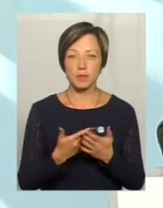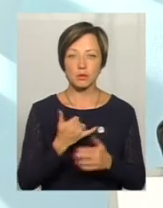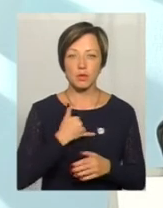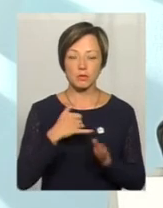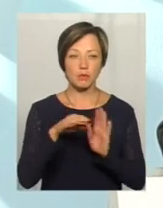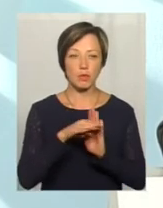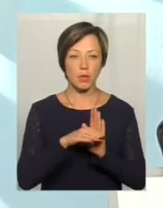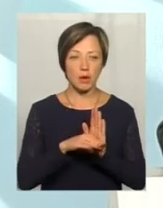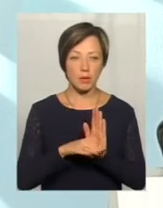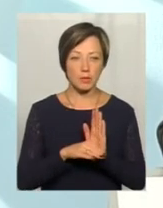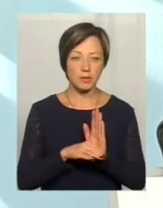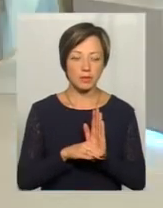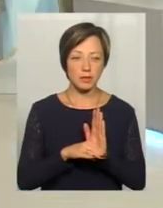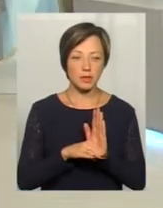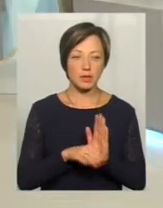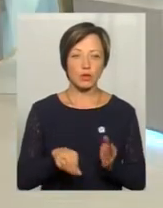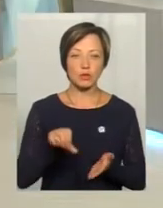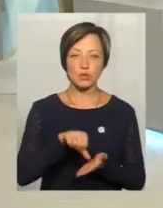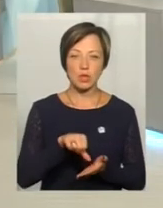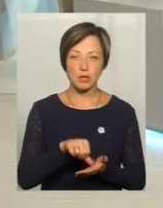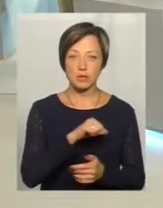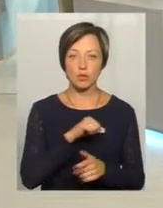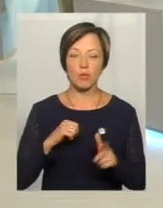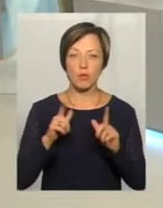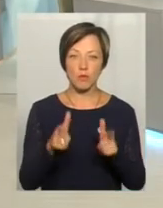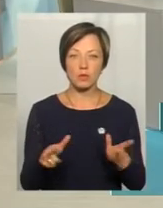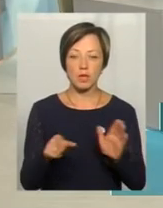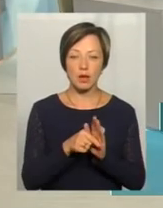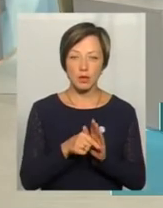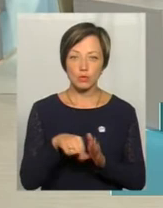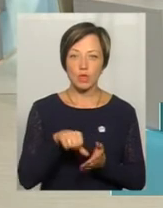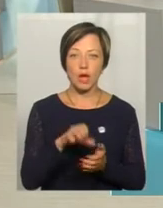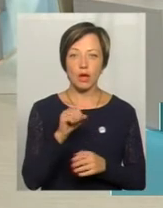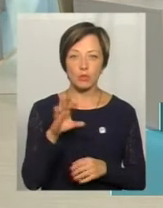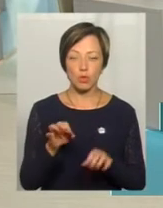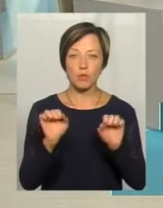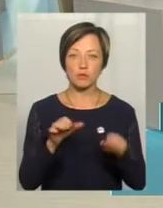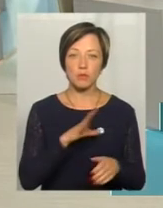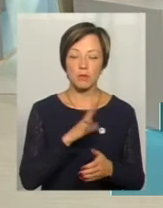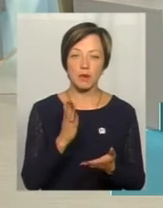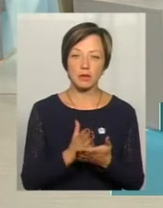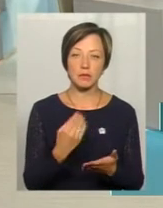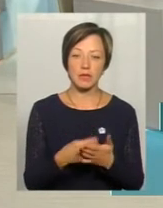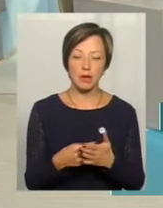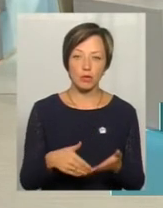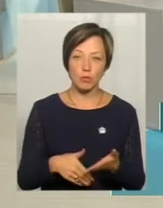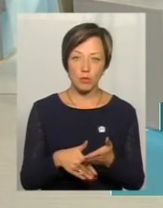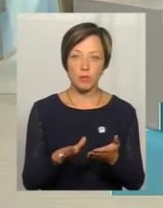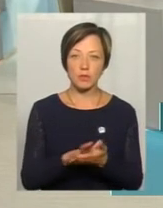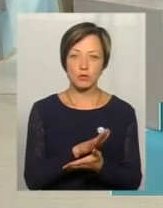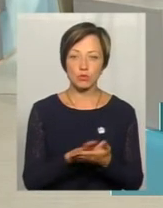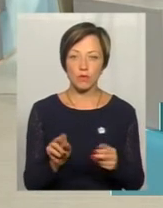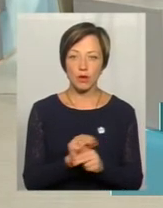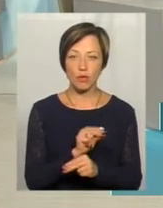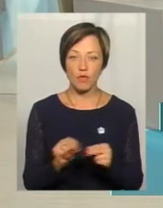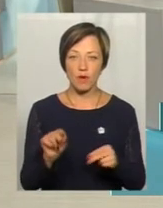програмі учасники-добровольці разом з учасниками можуть мати і матеріальну допомогу, безкоштовне